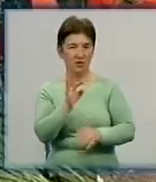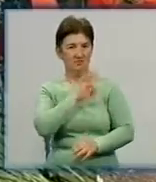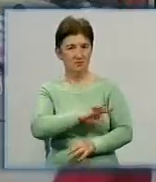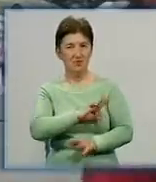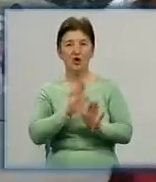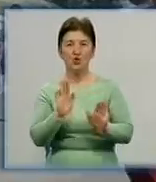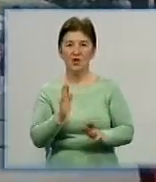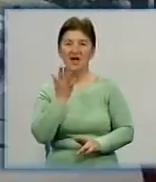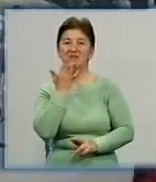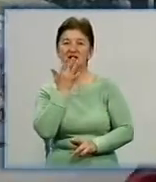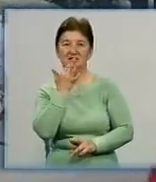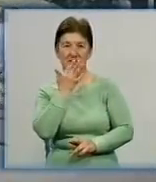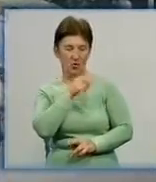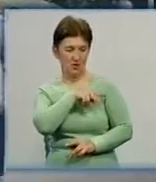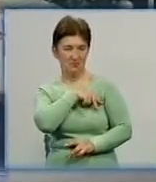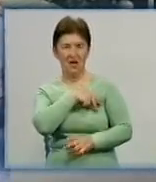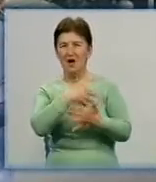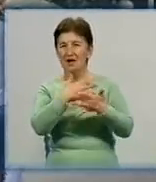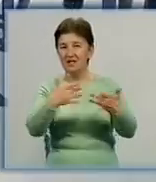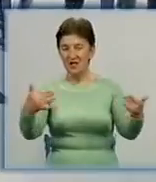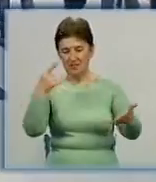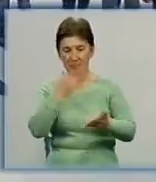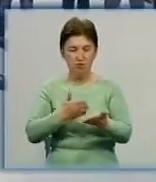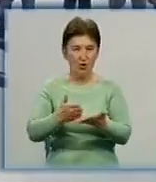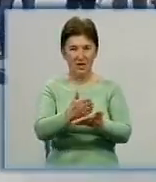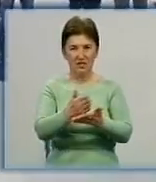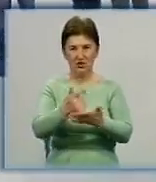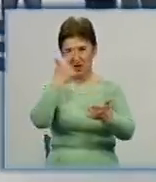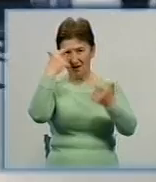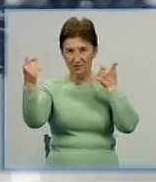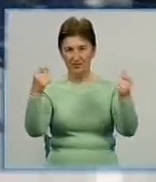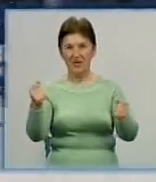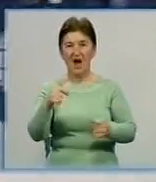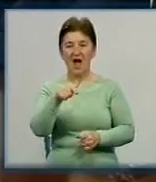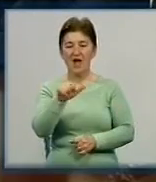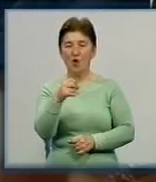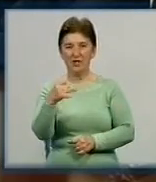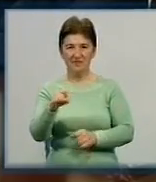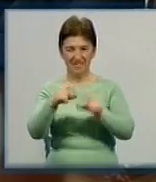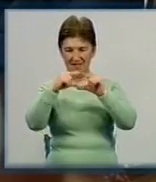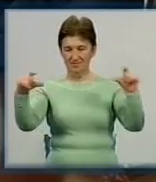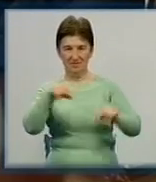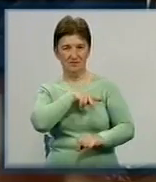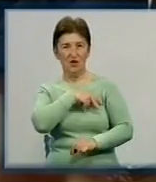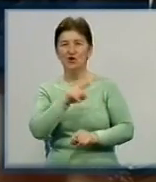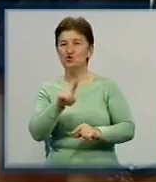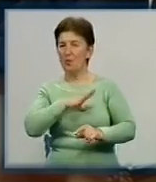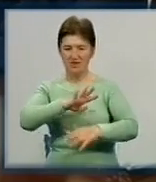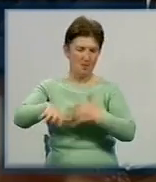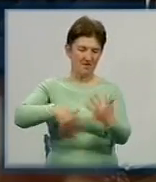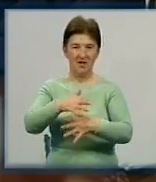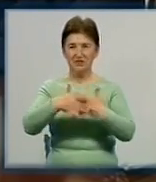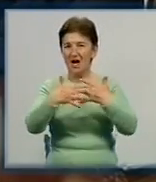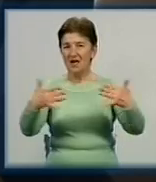національну символіку, утриматися від будь-якої політичної гасл та георгіївських стрічок. Аби уникнути провокацій, представники різних